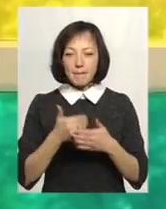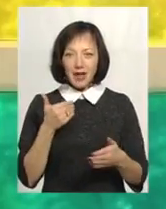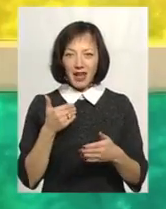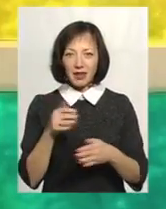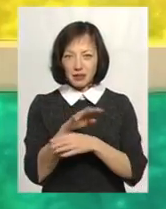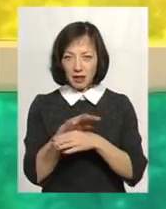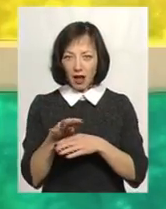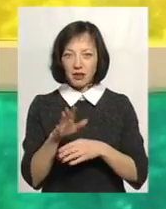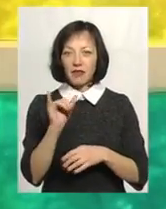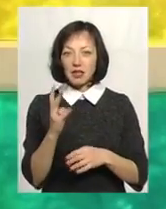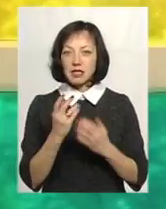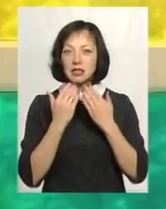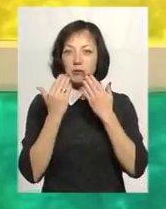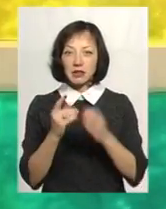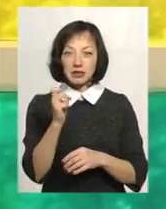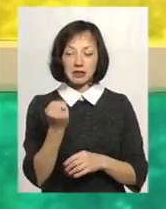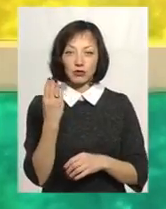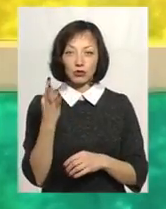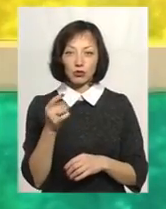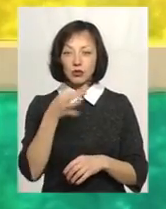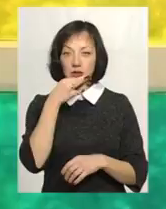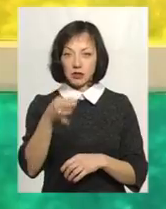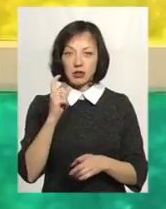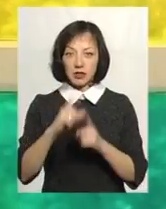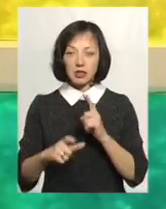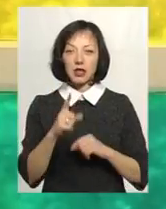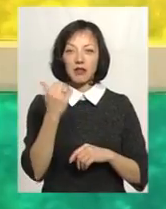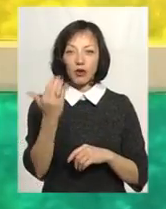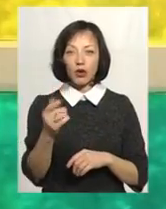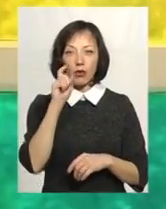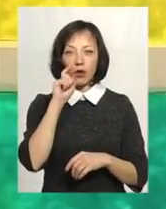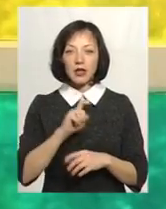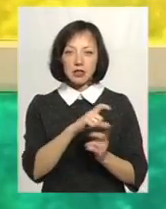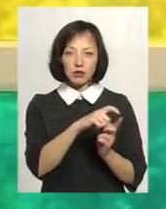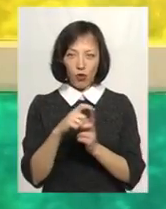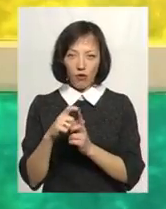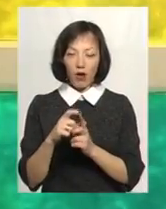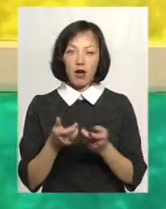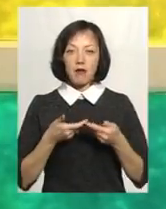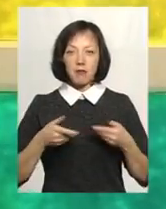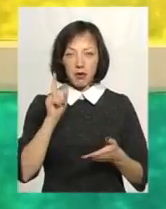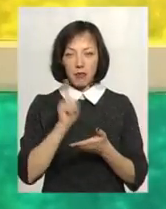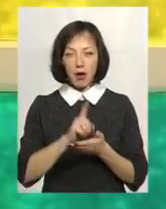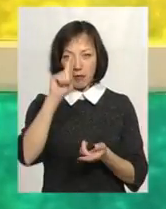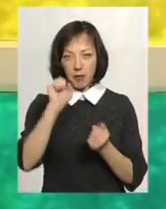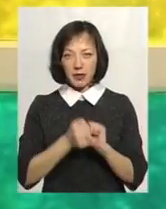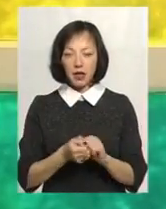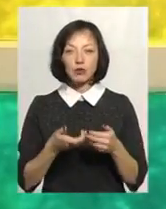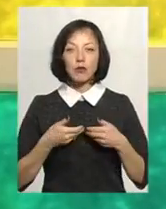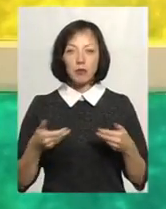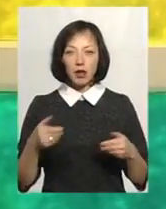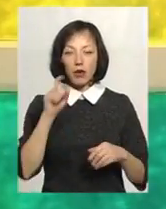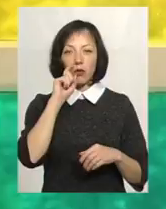страти він запитав, ну за що, йому сказали, за твоє українське слово. Ми маємо пам'ятати, що ми,